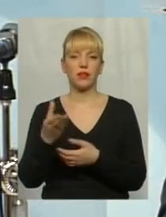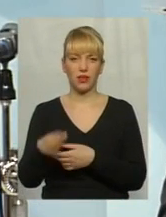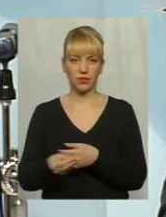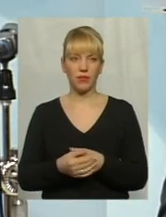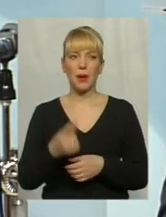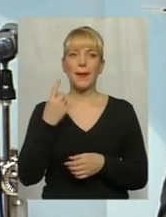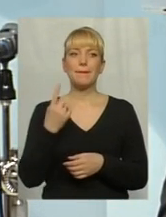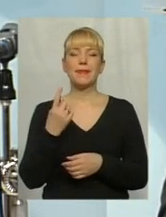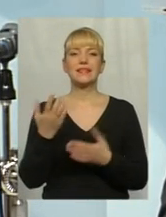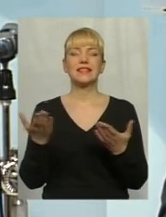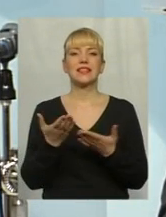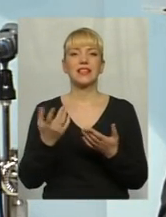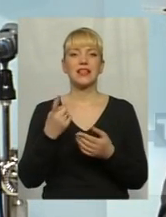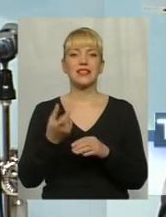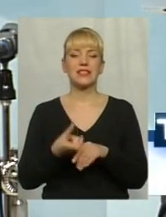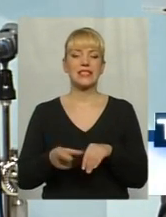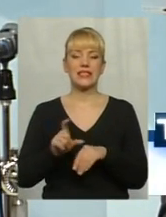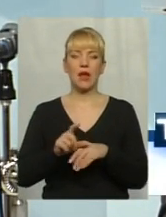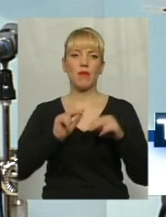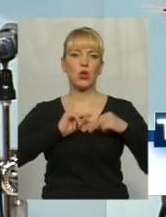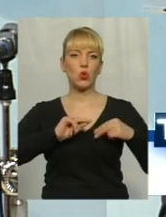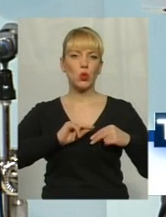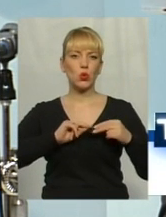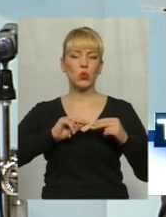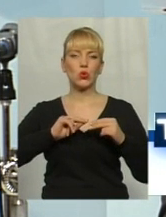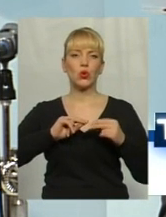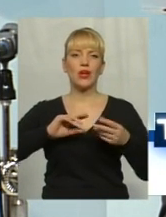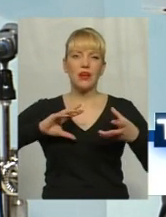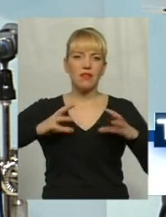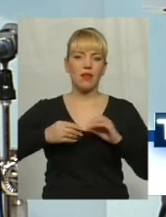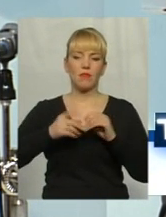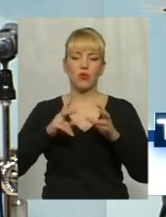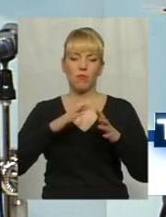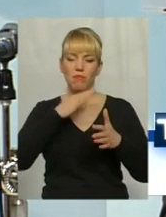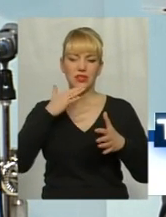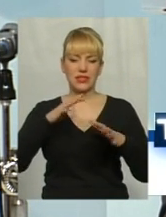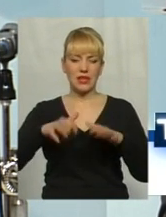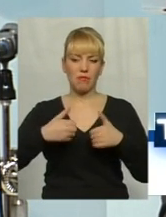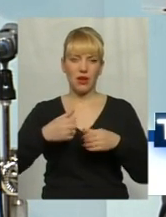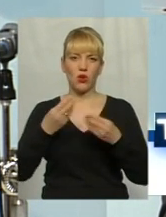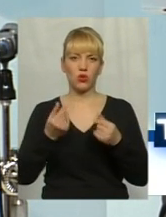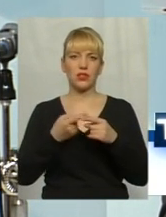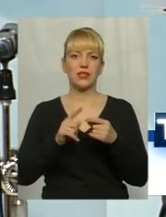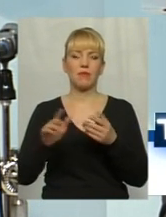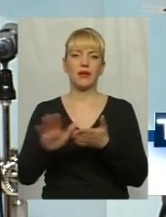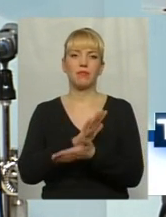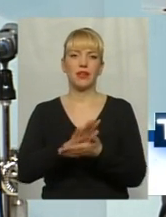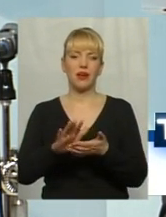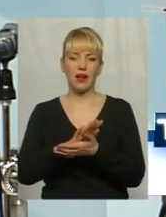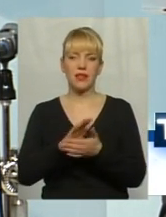Саме перше, яка найбільше забирає грошей, це прибирання прибудинкової території.